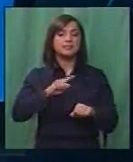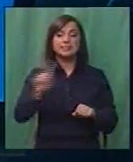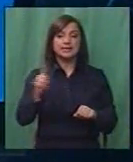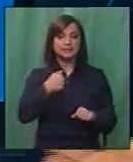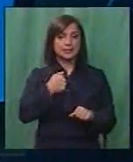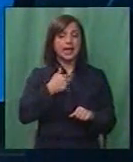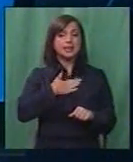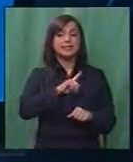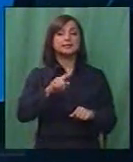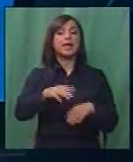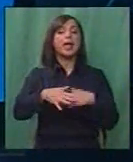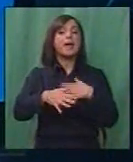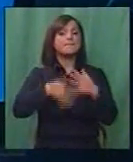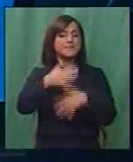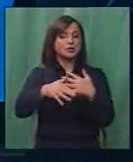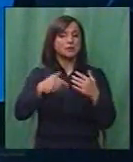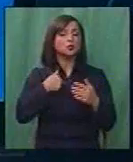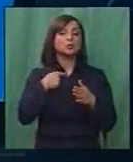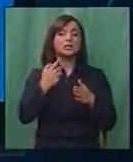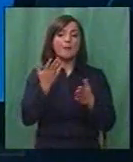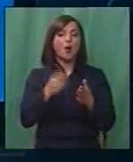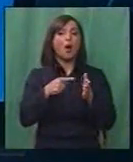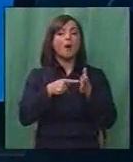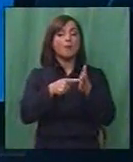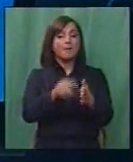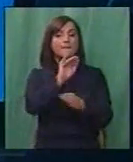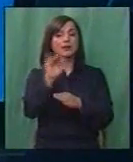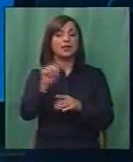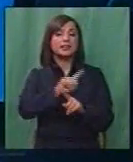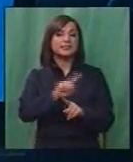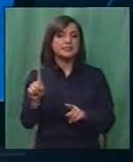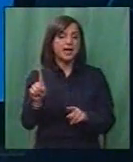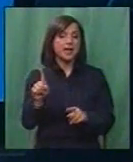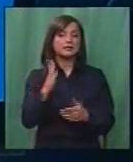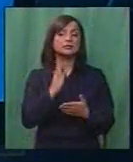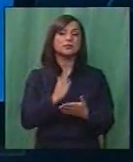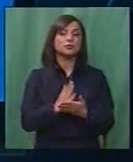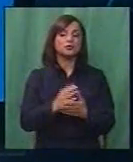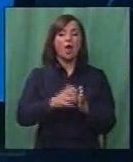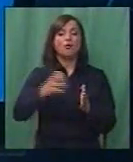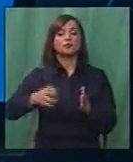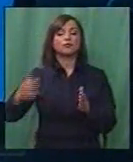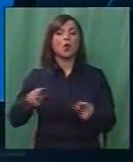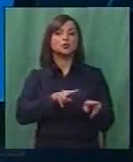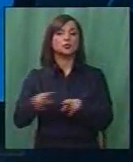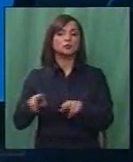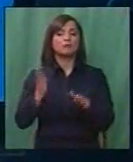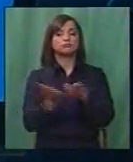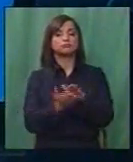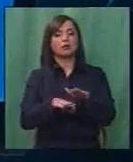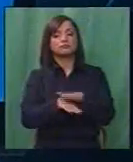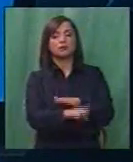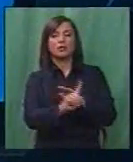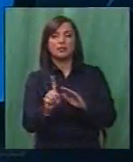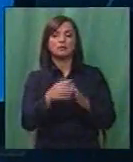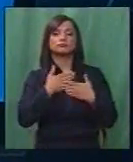се мешаме во судската глас. Тук укажувата. Тук предпораќуваме да не се одолговлекуваат судските постапки.